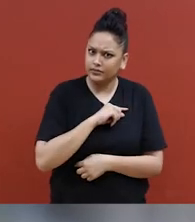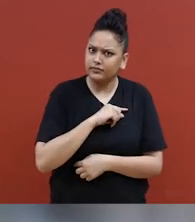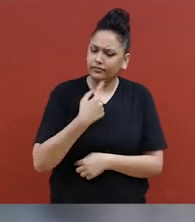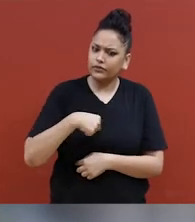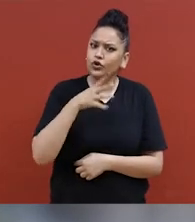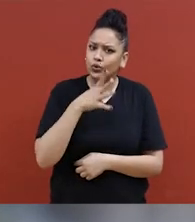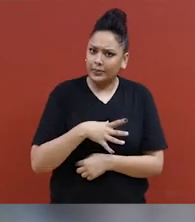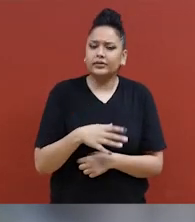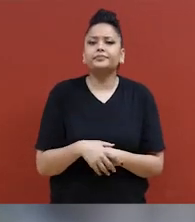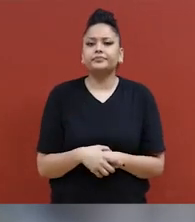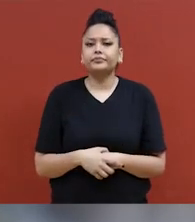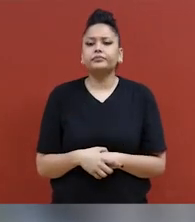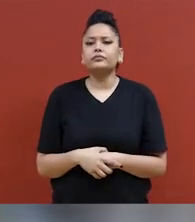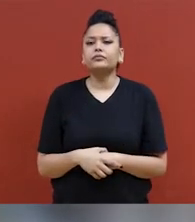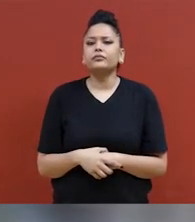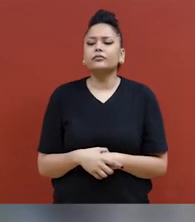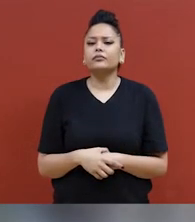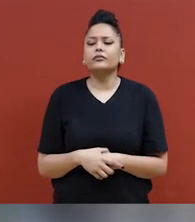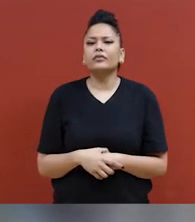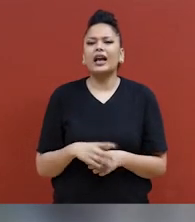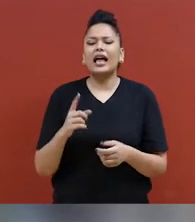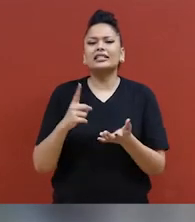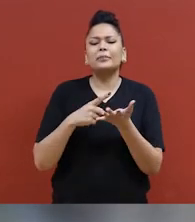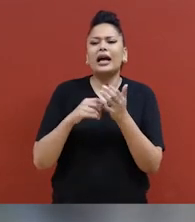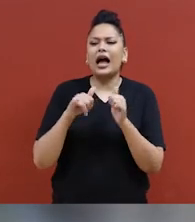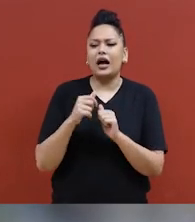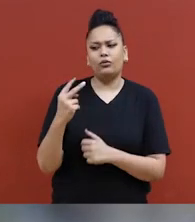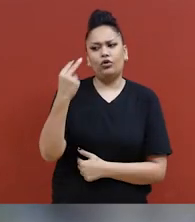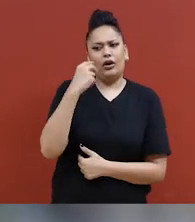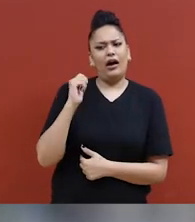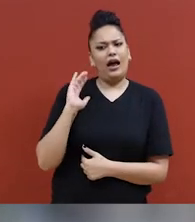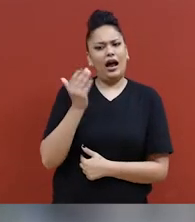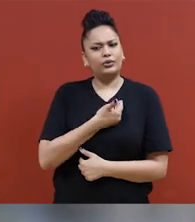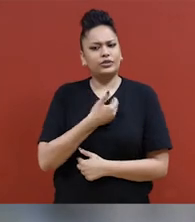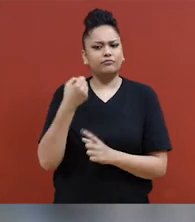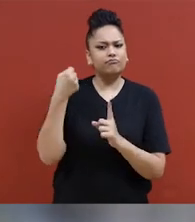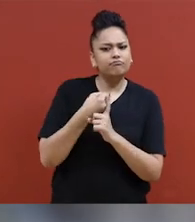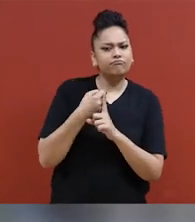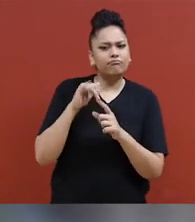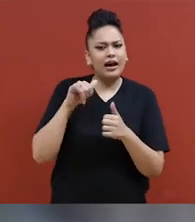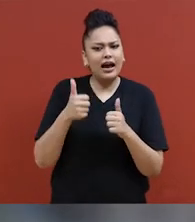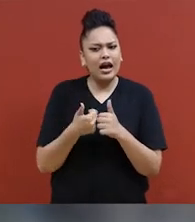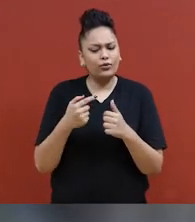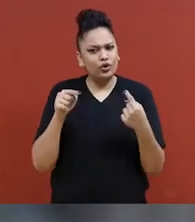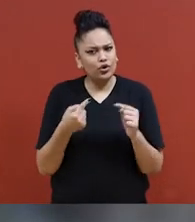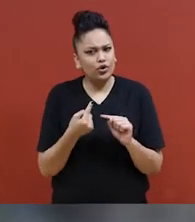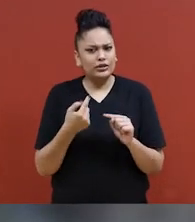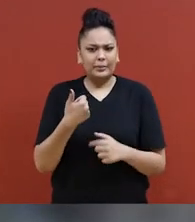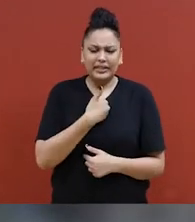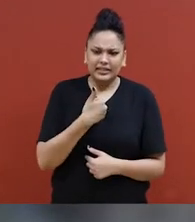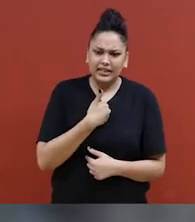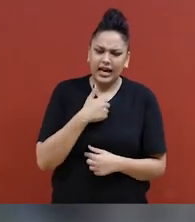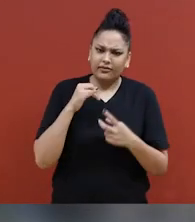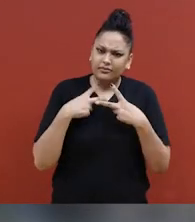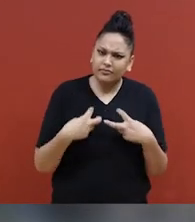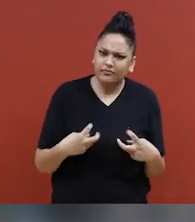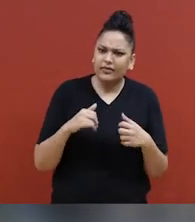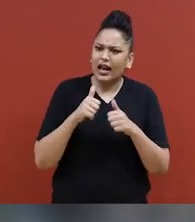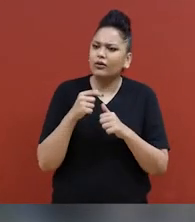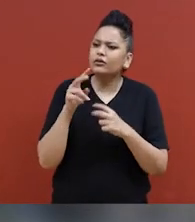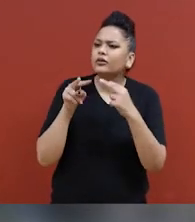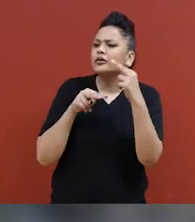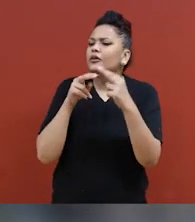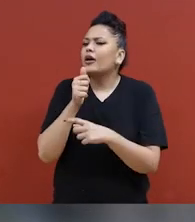et comment ceci peut jeter un éclairage sur la façon dont on se voit nous-mêmes et les unes les autres,